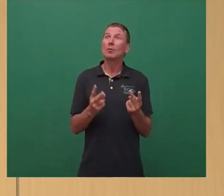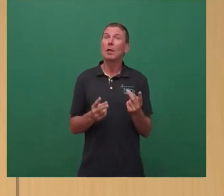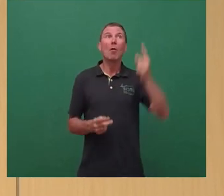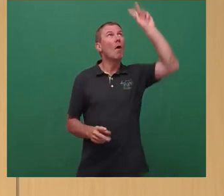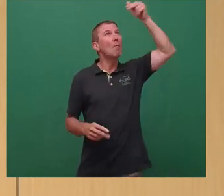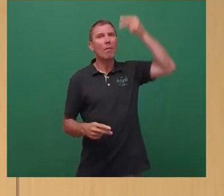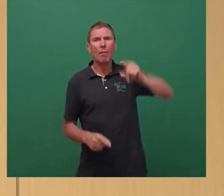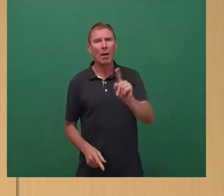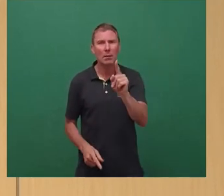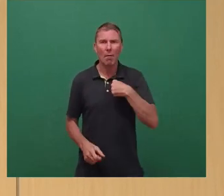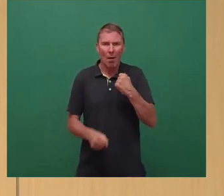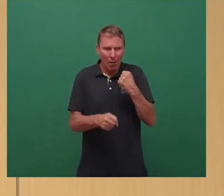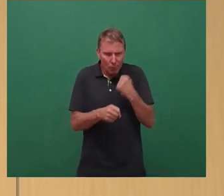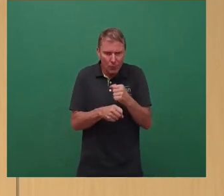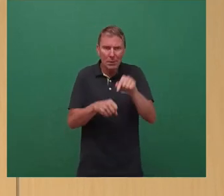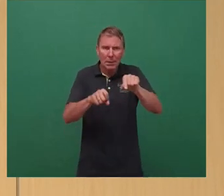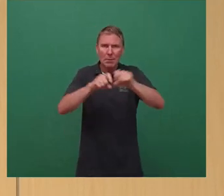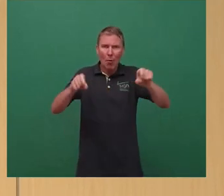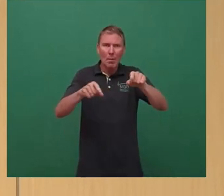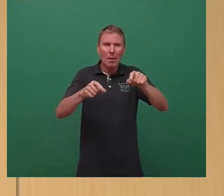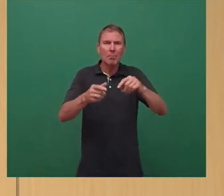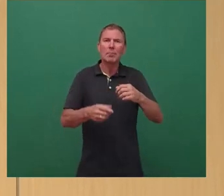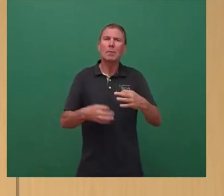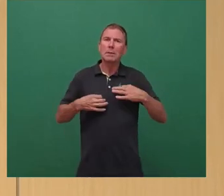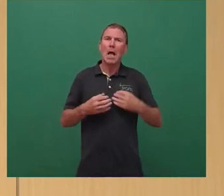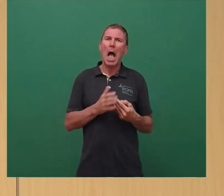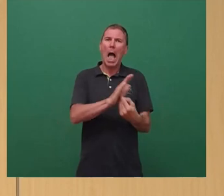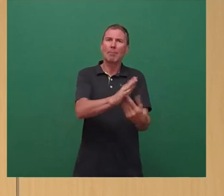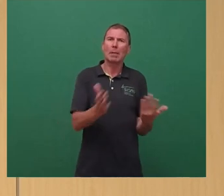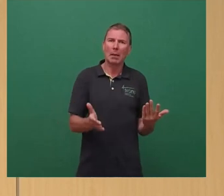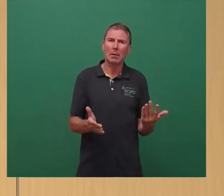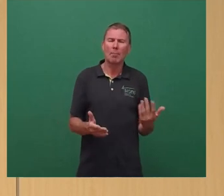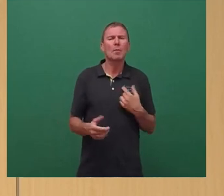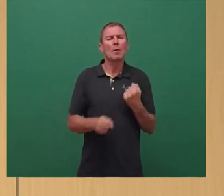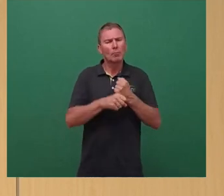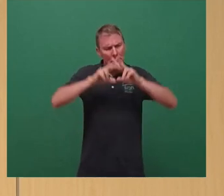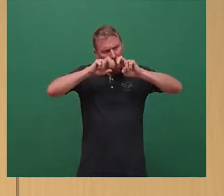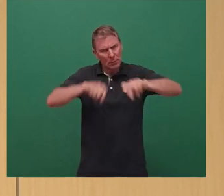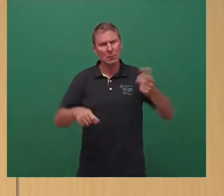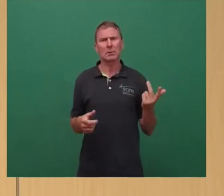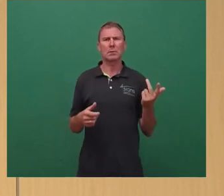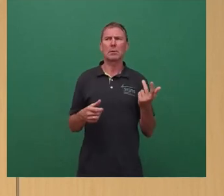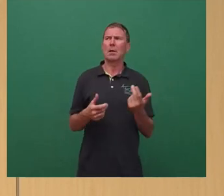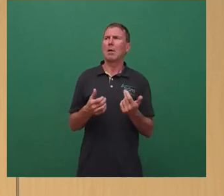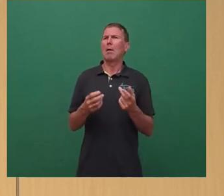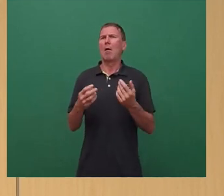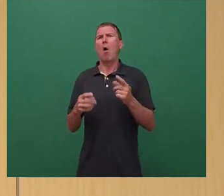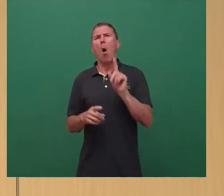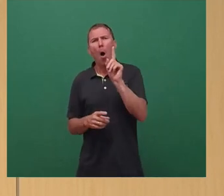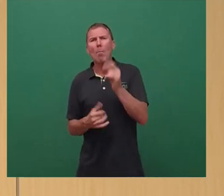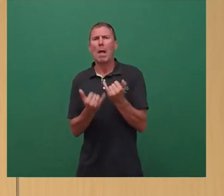müssen wir uns auseinandersetzen. Und wir müssen uns auseinandersetzen, wie und mit welchem Aufwand